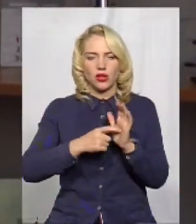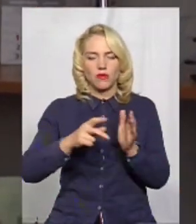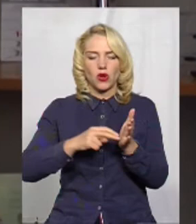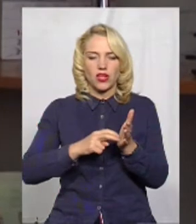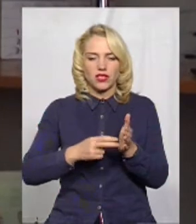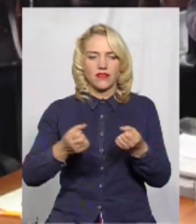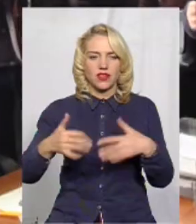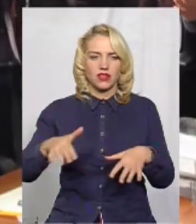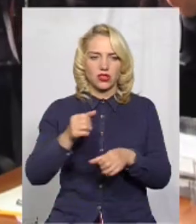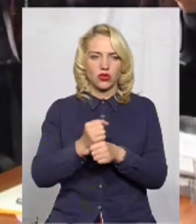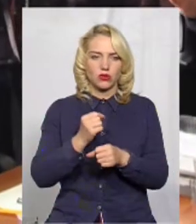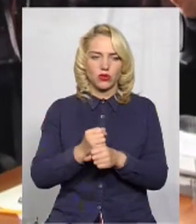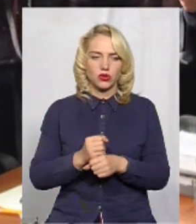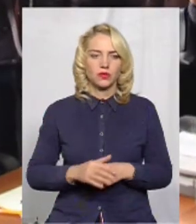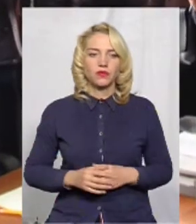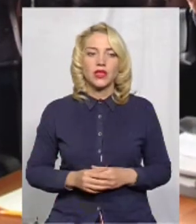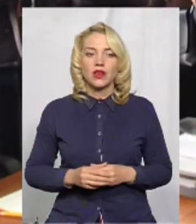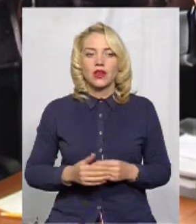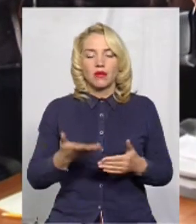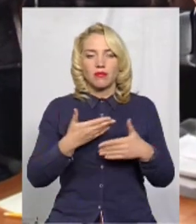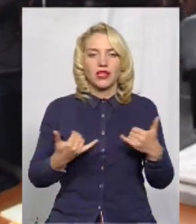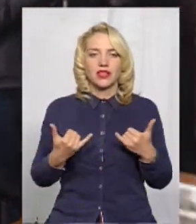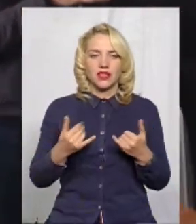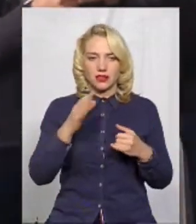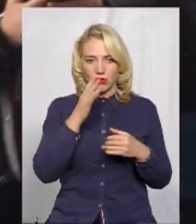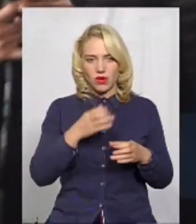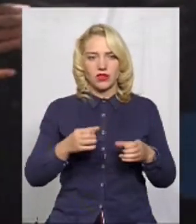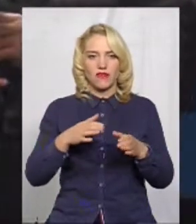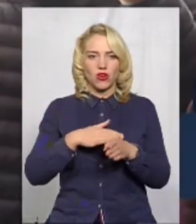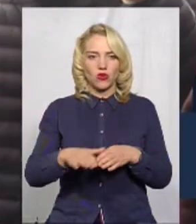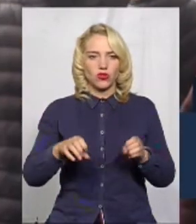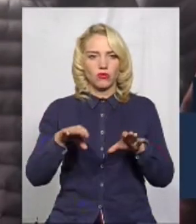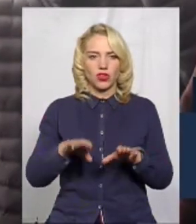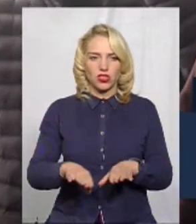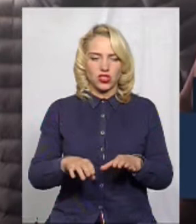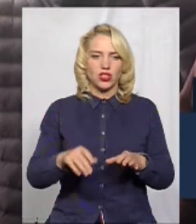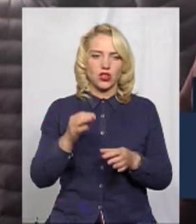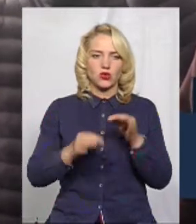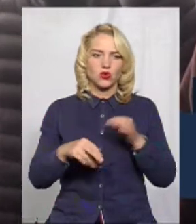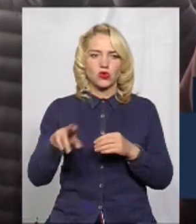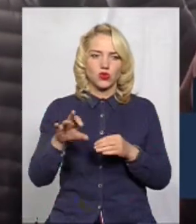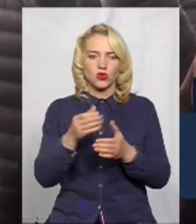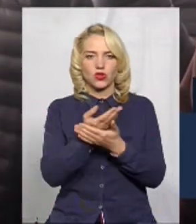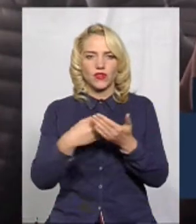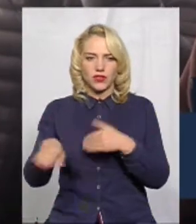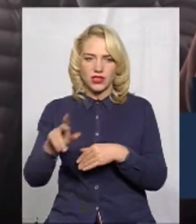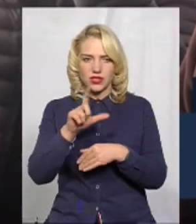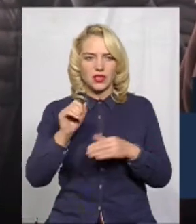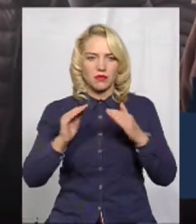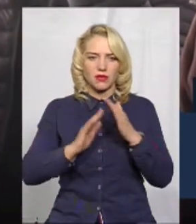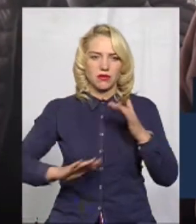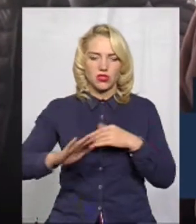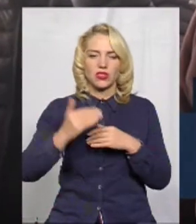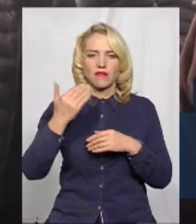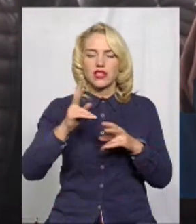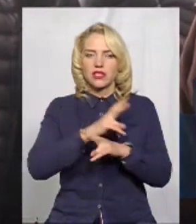втратити роботу. Ми на даний момент виконуємо рішення суду лише щодо звільнення приміщення. Вас ніхто не